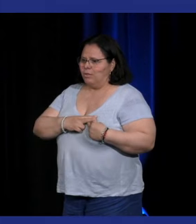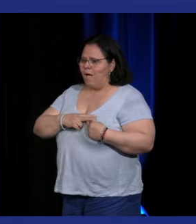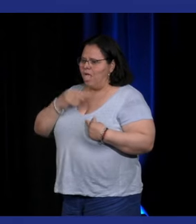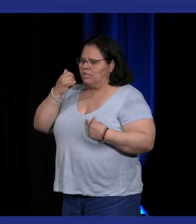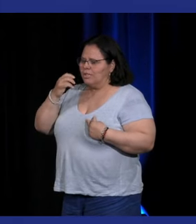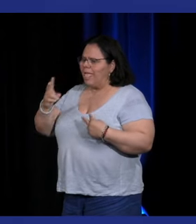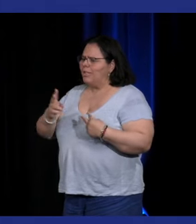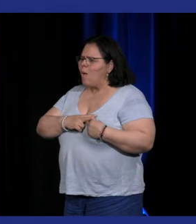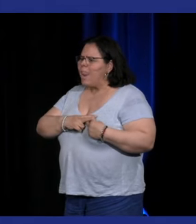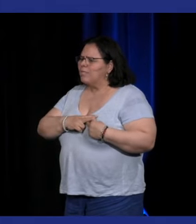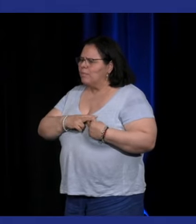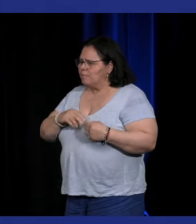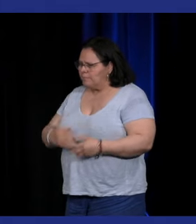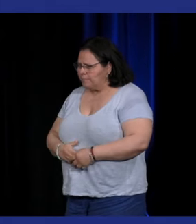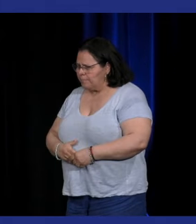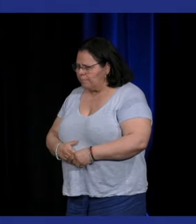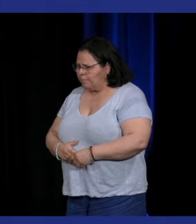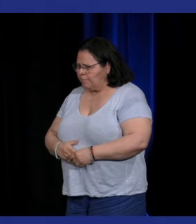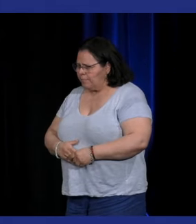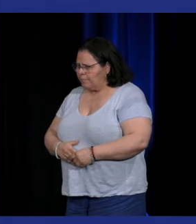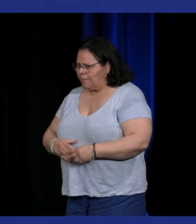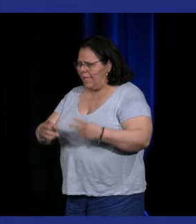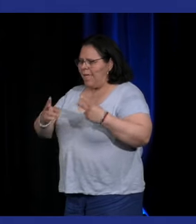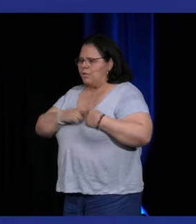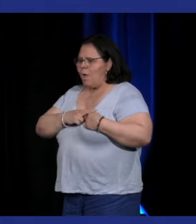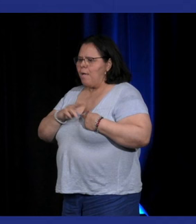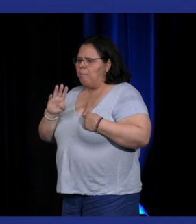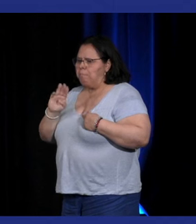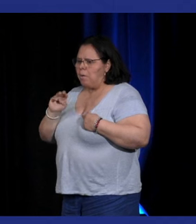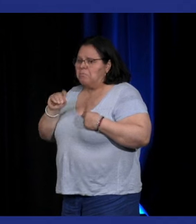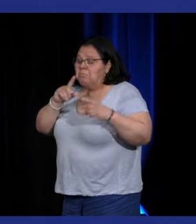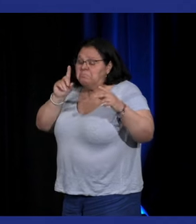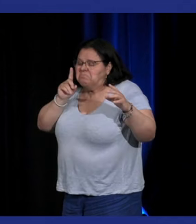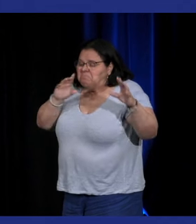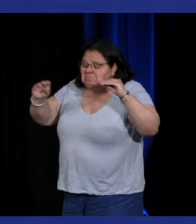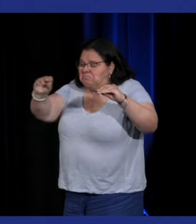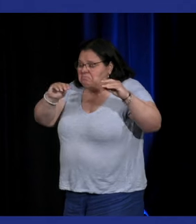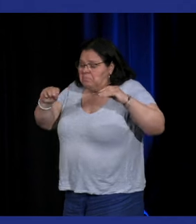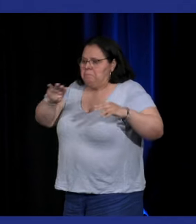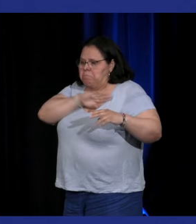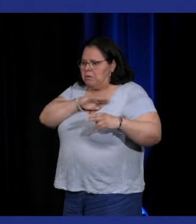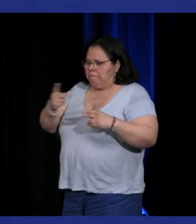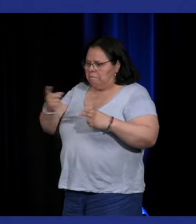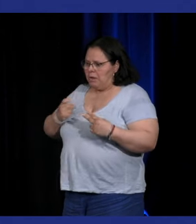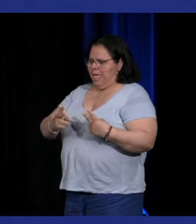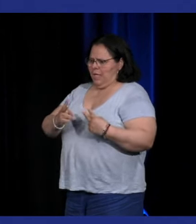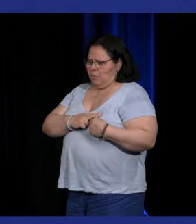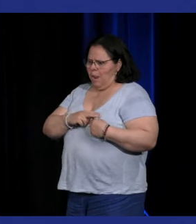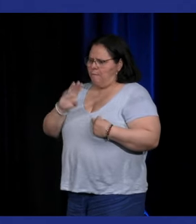à l'espèce d'étoile bleue